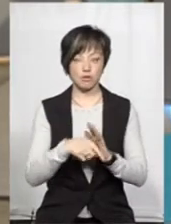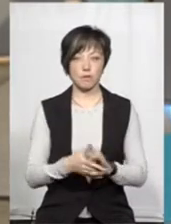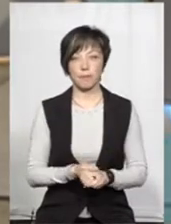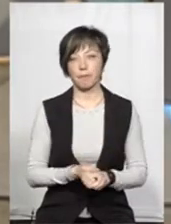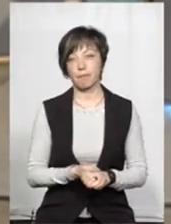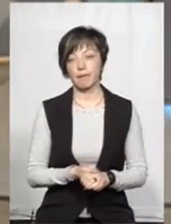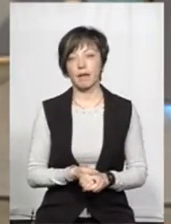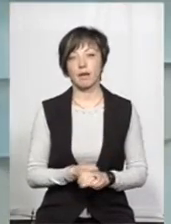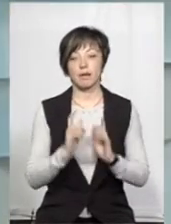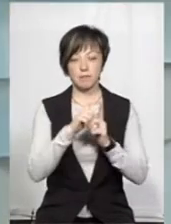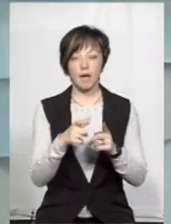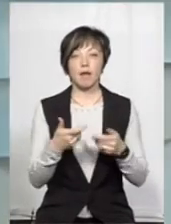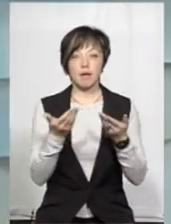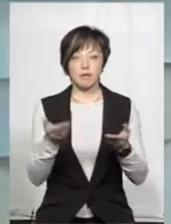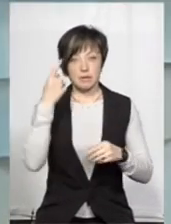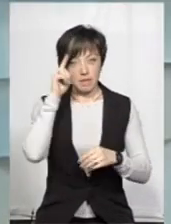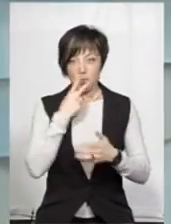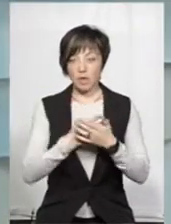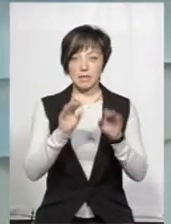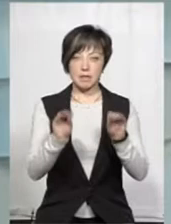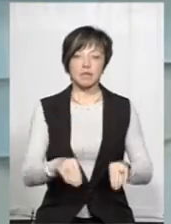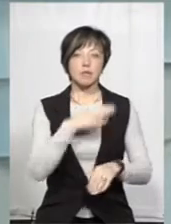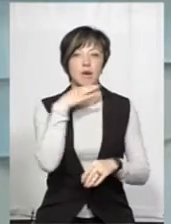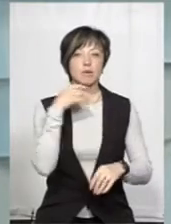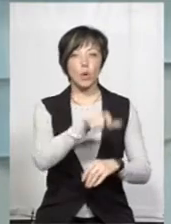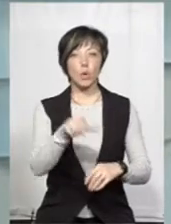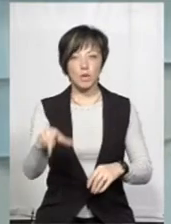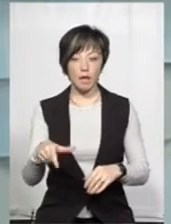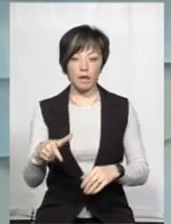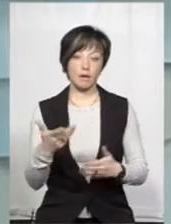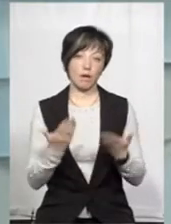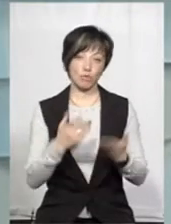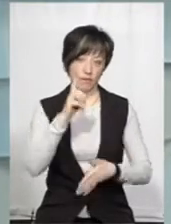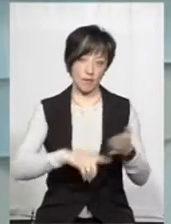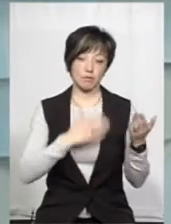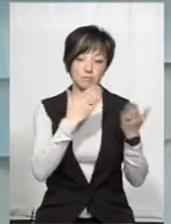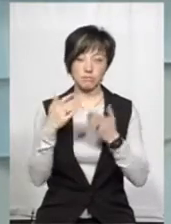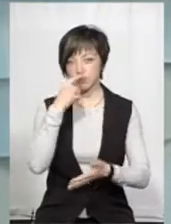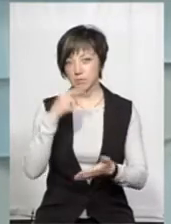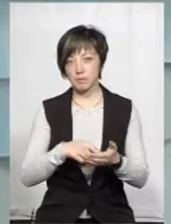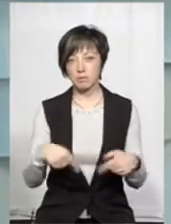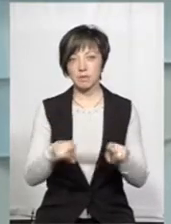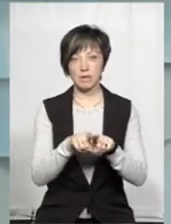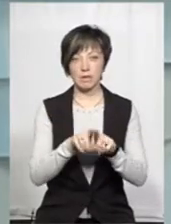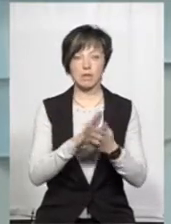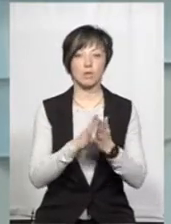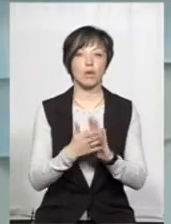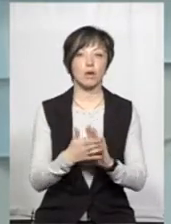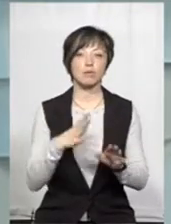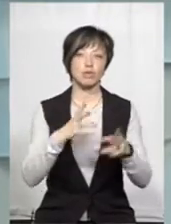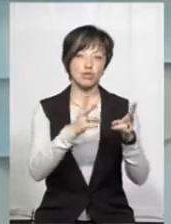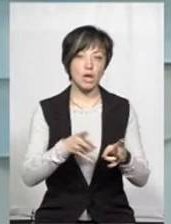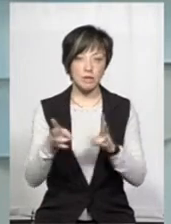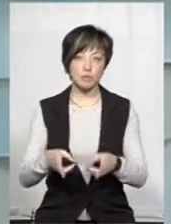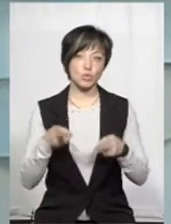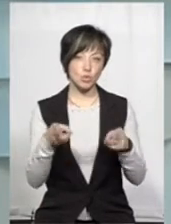Ну, ви знаєте, що, як показує статистика, дуже багато людей, якщо вірити опитуванню, що вони десь потрапляли у такі от ситуації, були